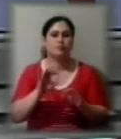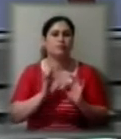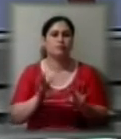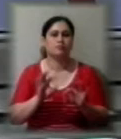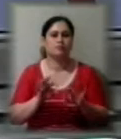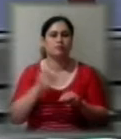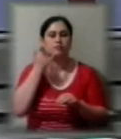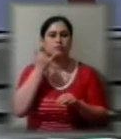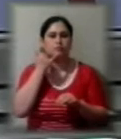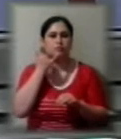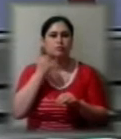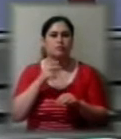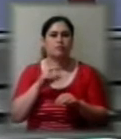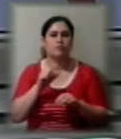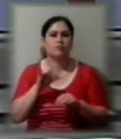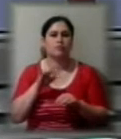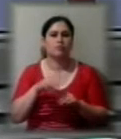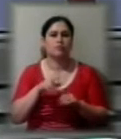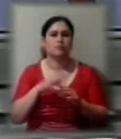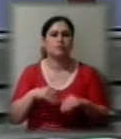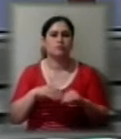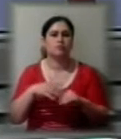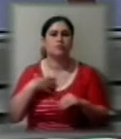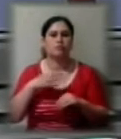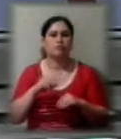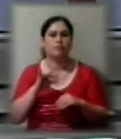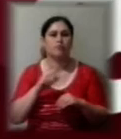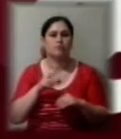розказав адвокат родини загиблого Володимир Сергет.